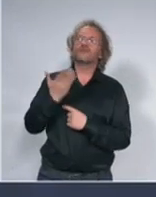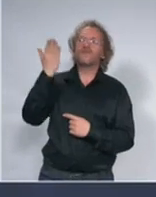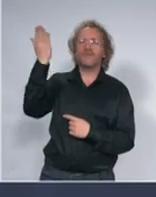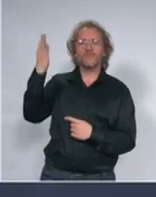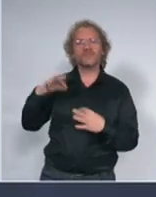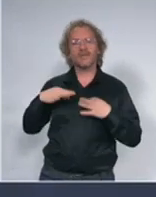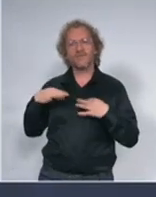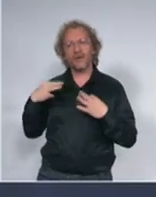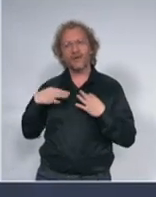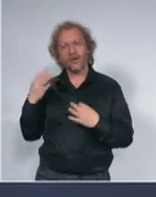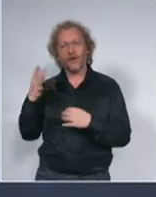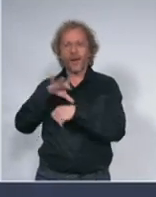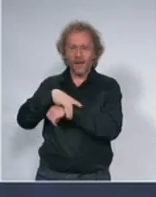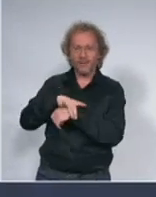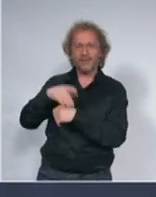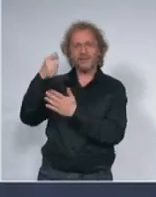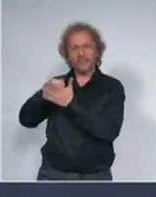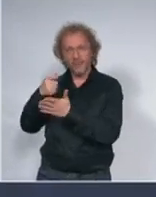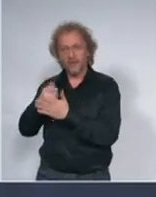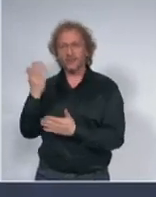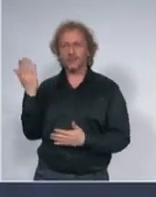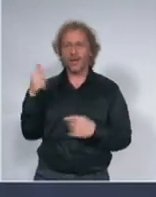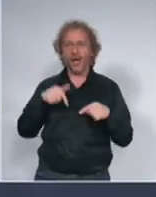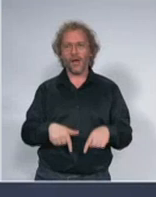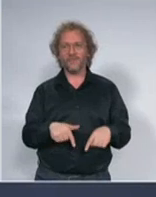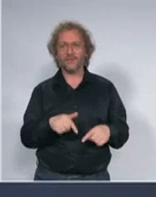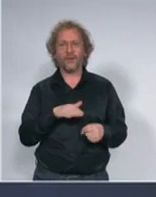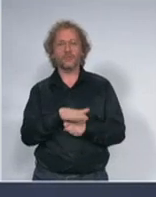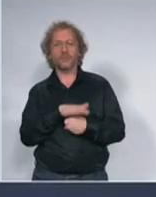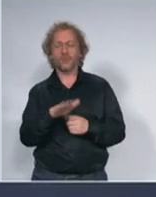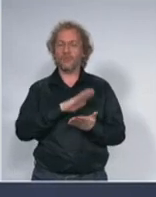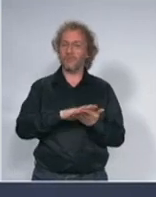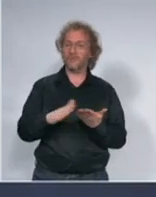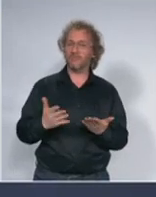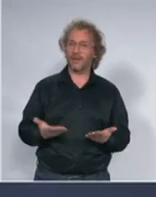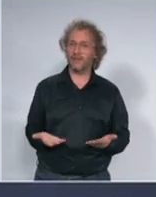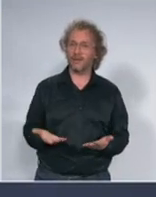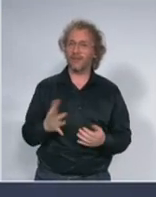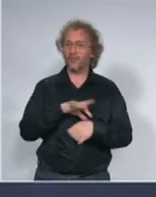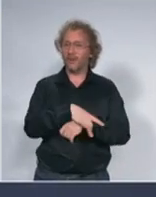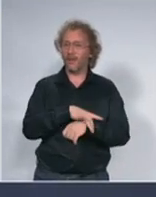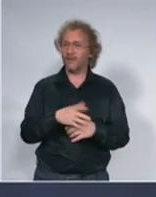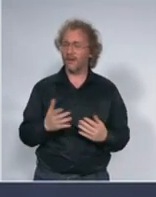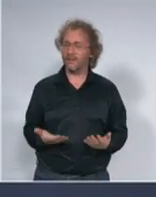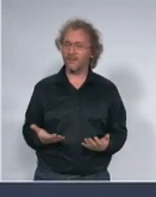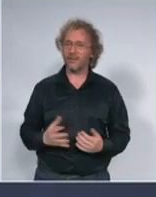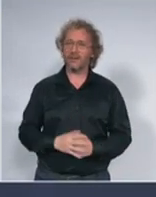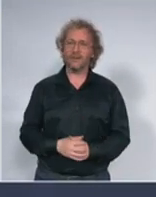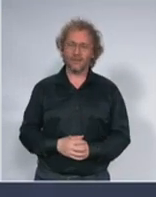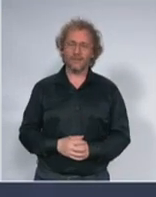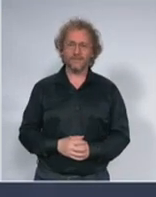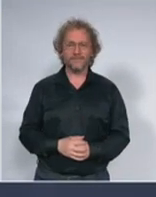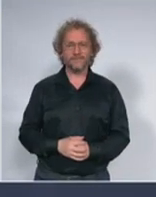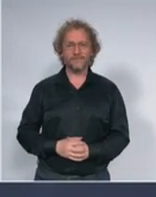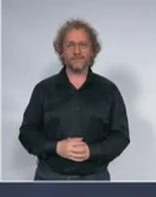plaća da je kod nas usluga koju dobijaju besplatna i to je nešto što nas